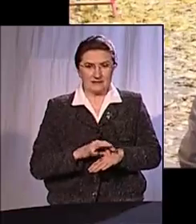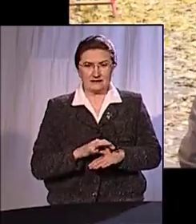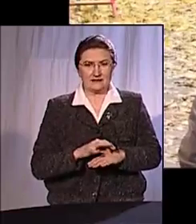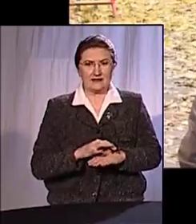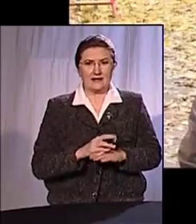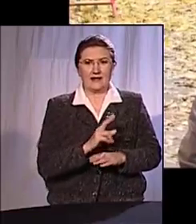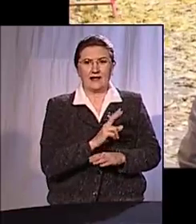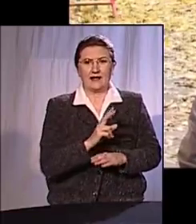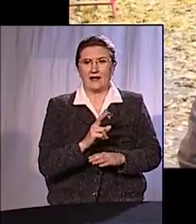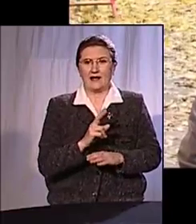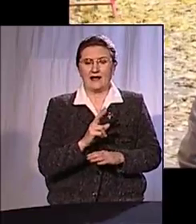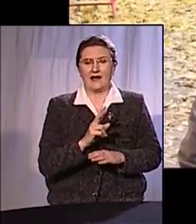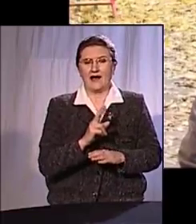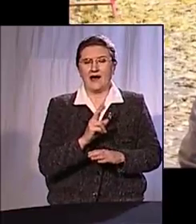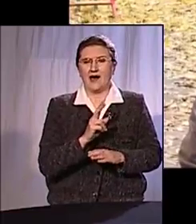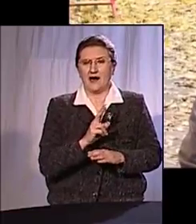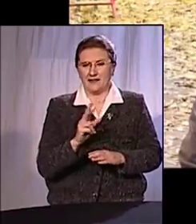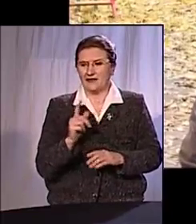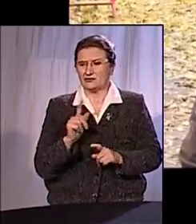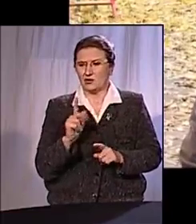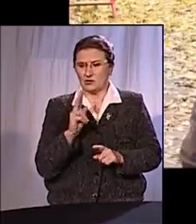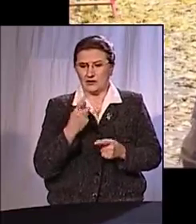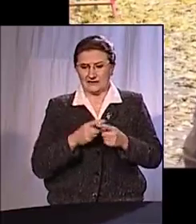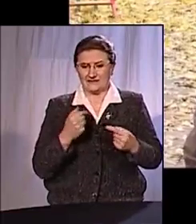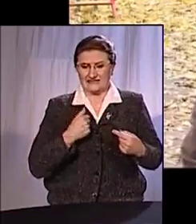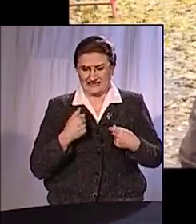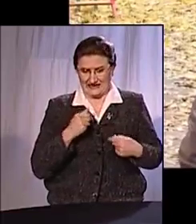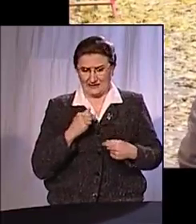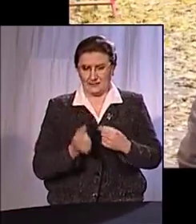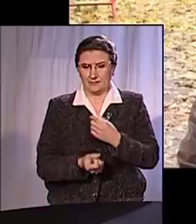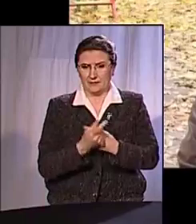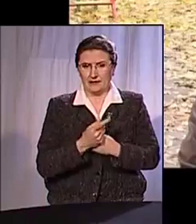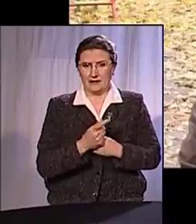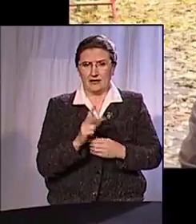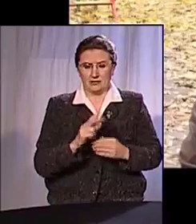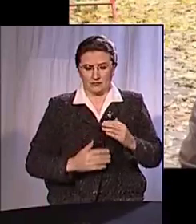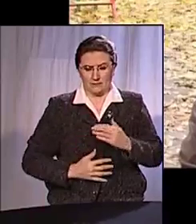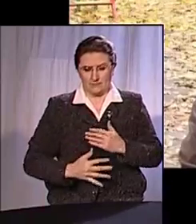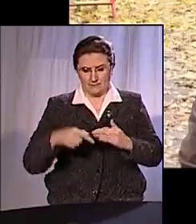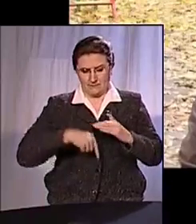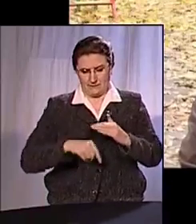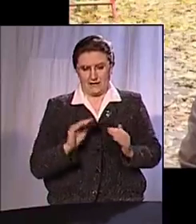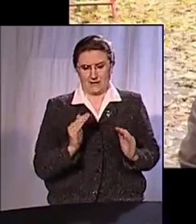никому не безвредная, ни детям, ни взрослым. Единственное, кто от этого страдает, это плод в очреве матери.